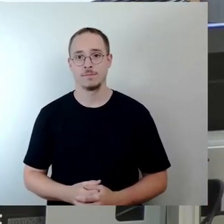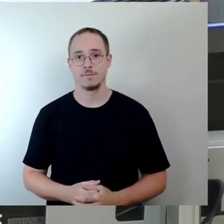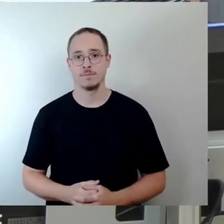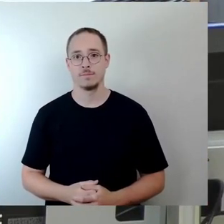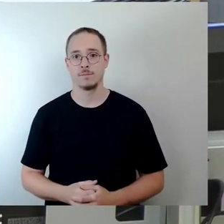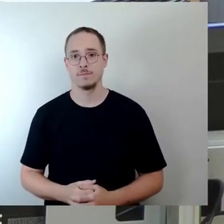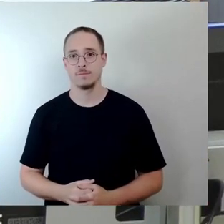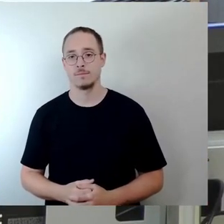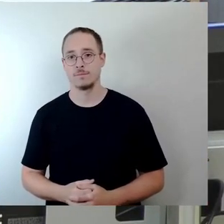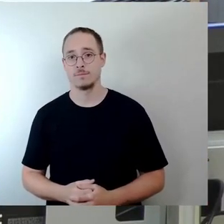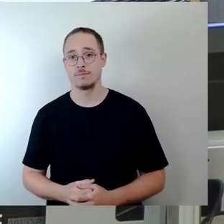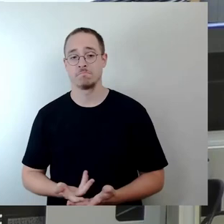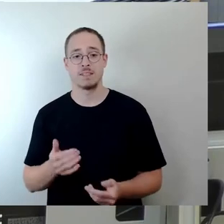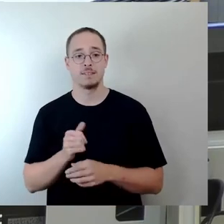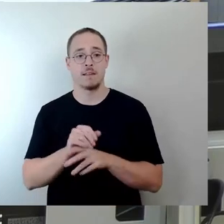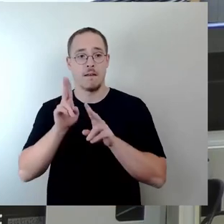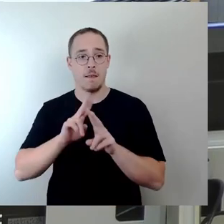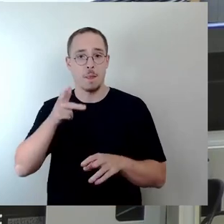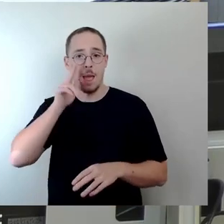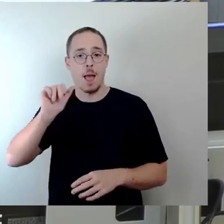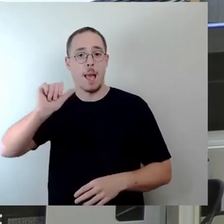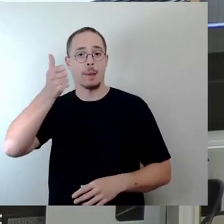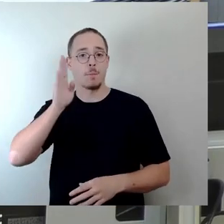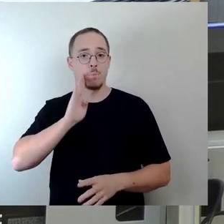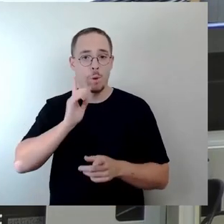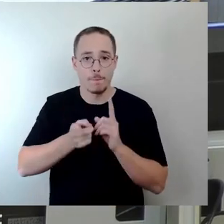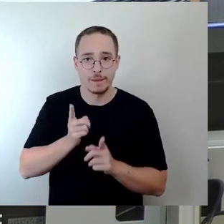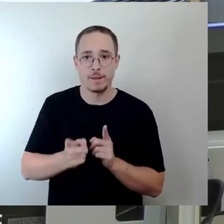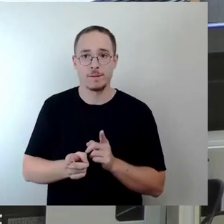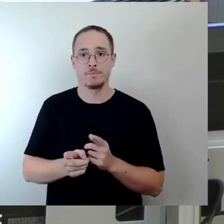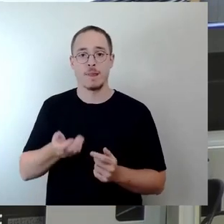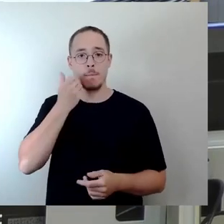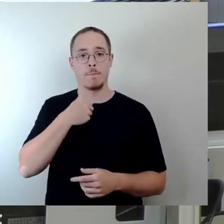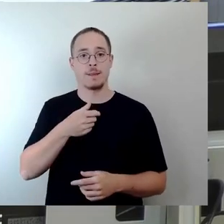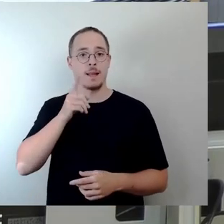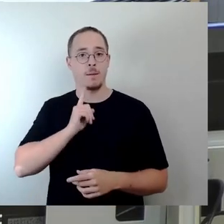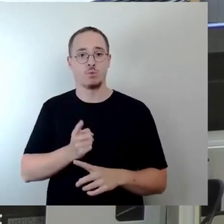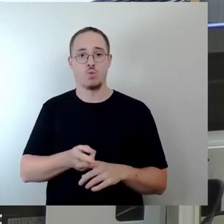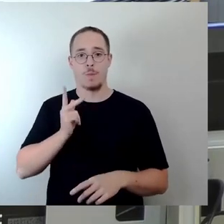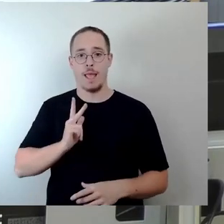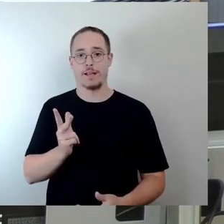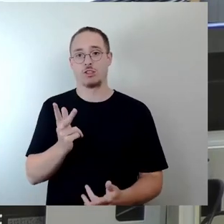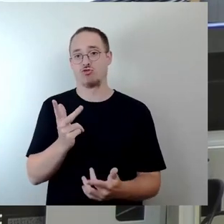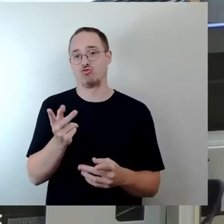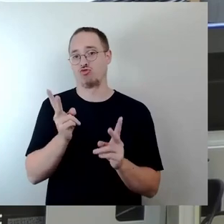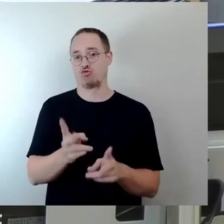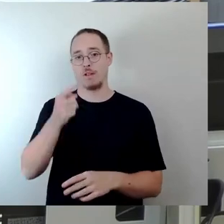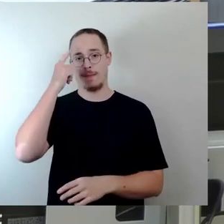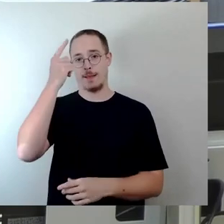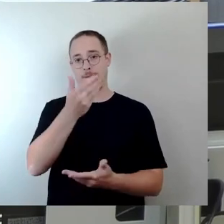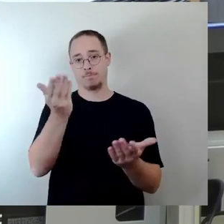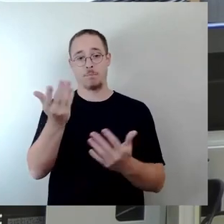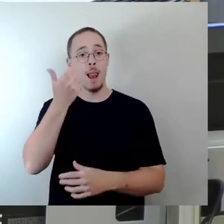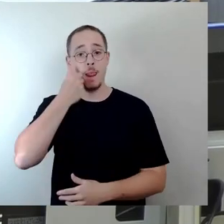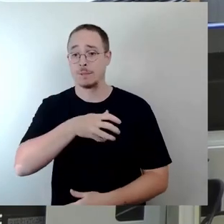Sehr geehrter Herr erster Bürgermeister, meine Damen und Herren Stadträte, liebe Dresdner, es geht hier bei